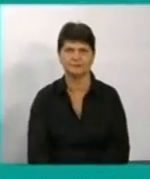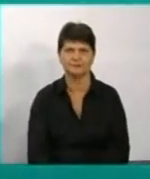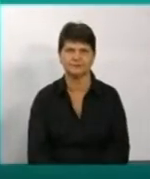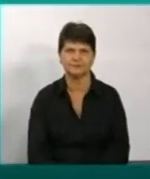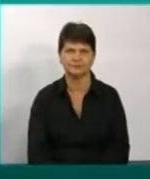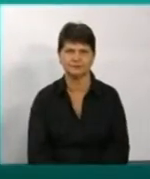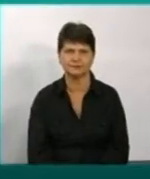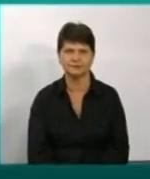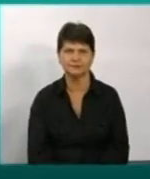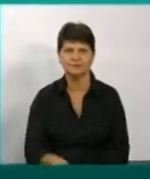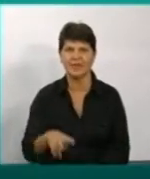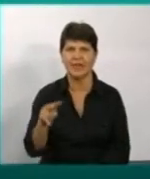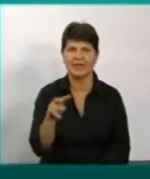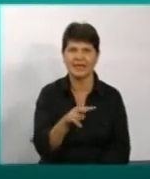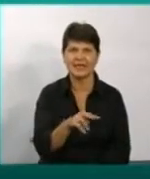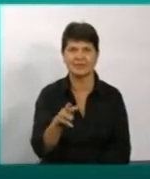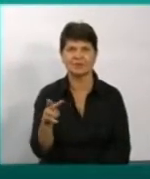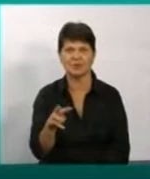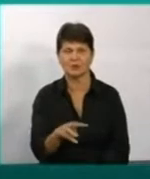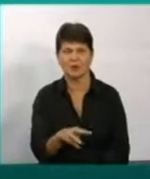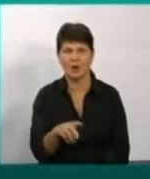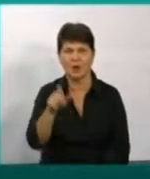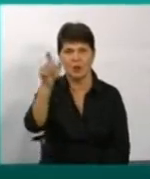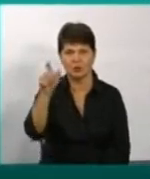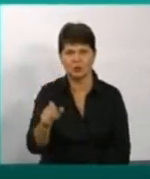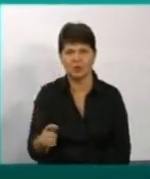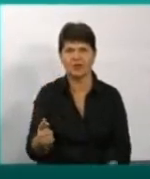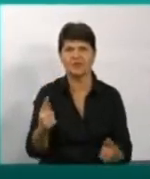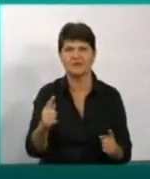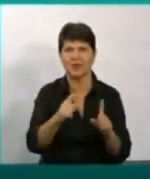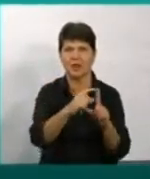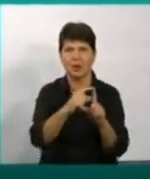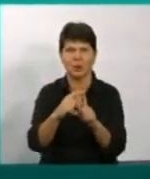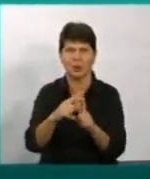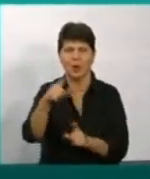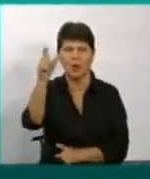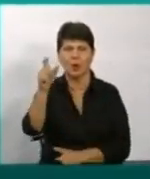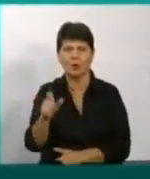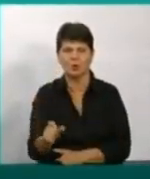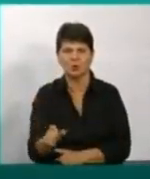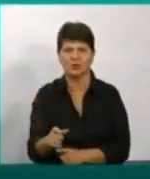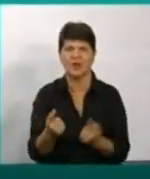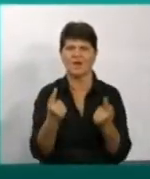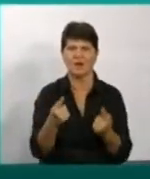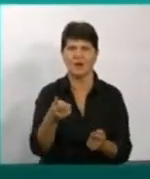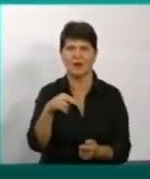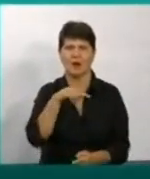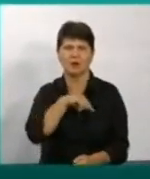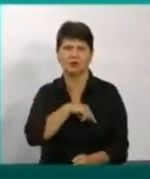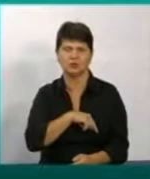Лариса Миколаївна – це людина з великої літери, людина великої душі, щира, у всьому